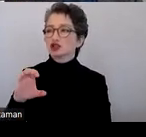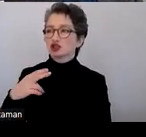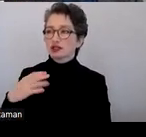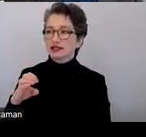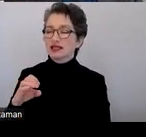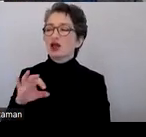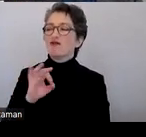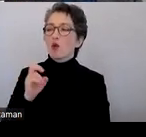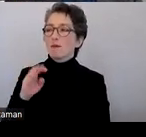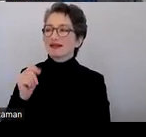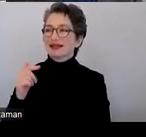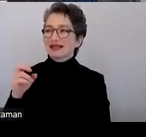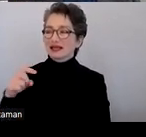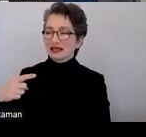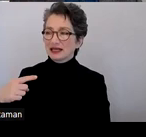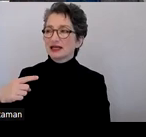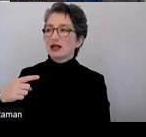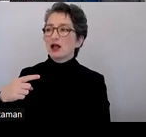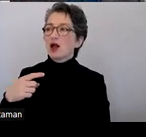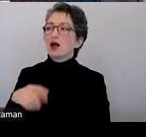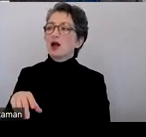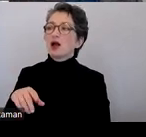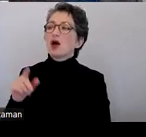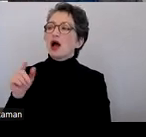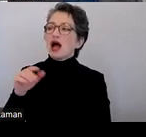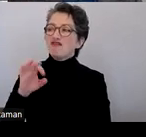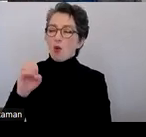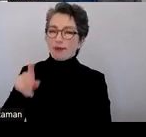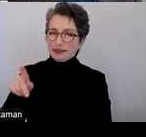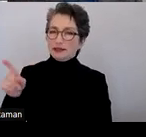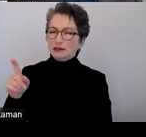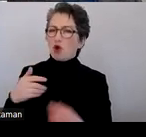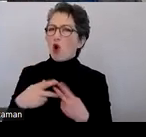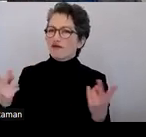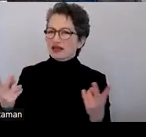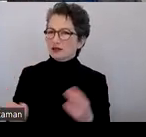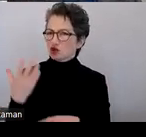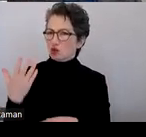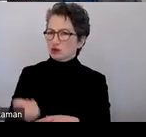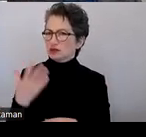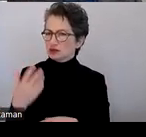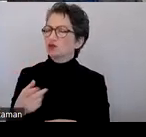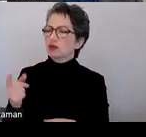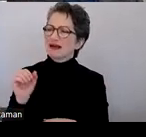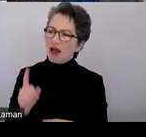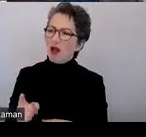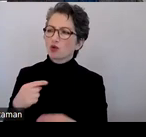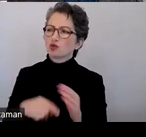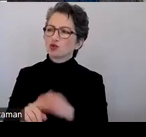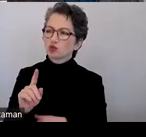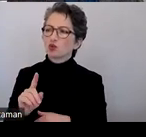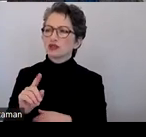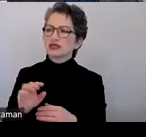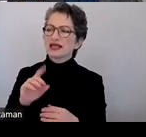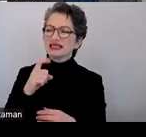Das ist eine kostenlose, freie Java-Anwendung, Open Source. Und da kann man eben über XSL-Transformationen automatisch PDF